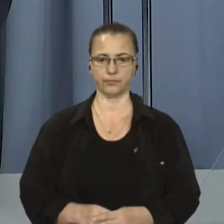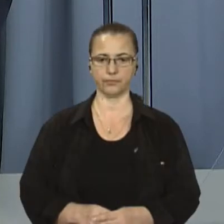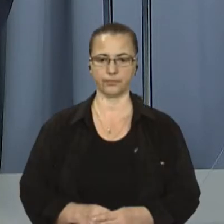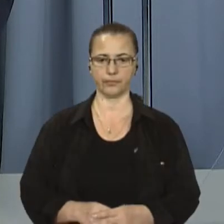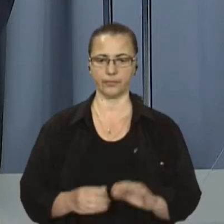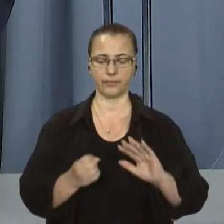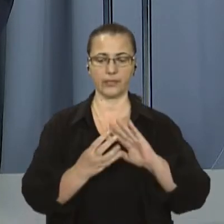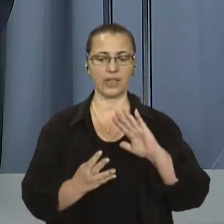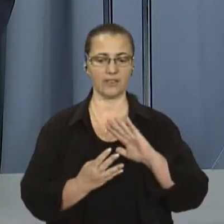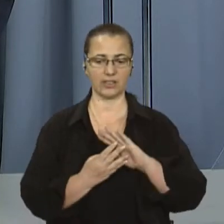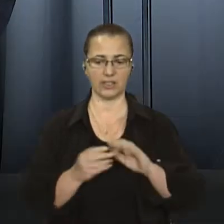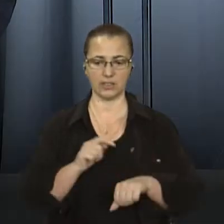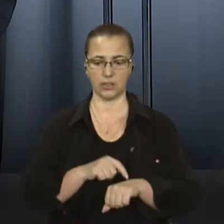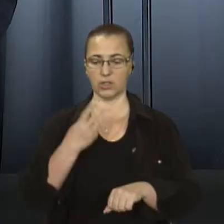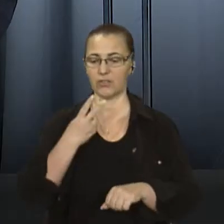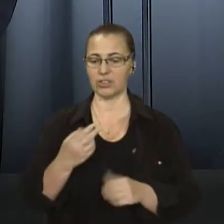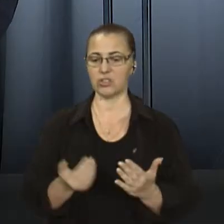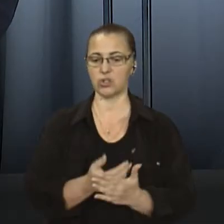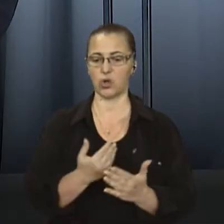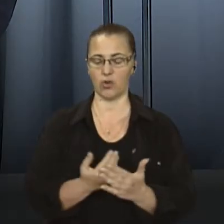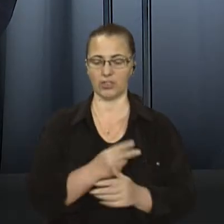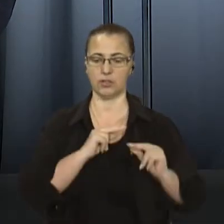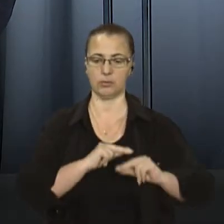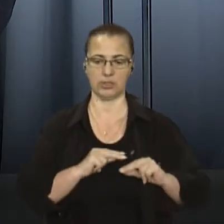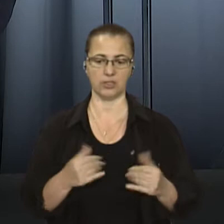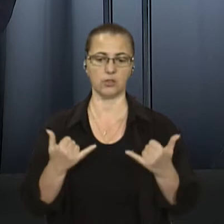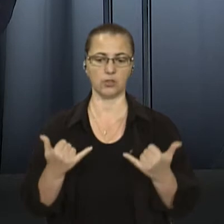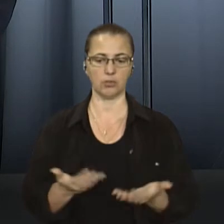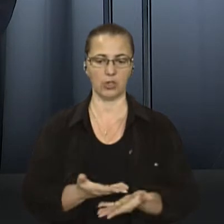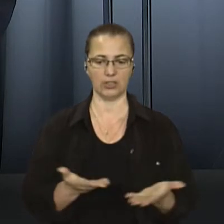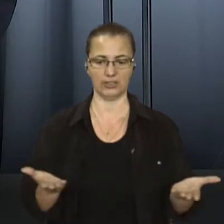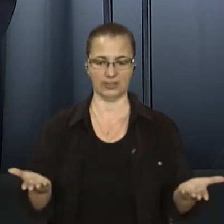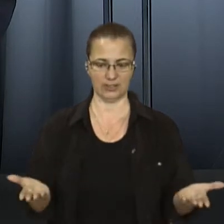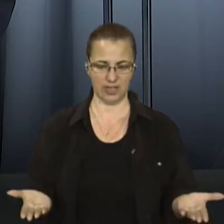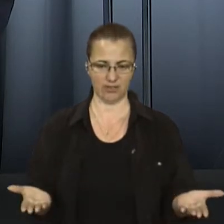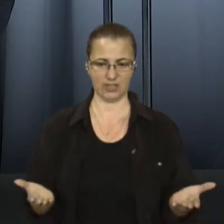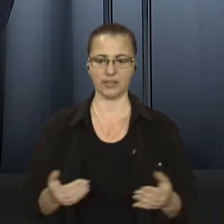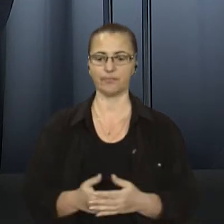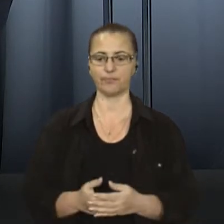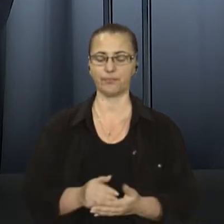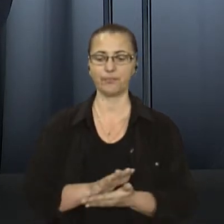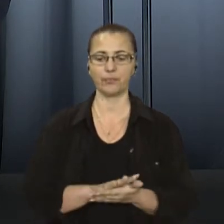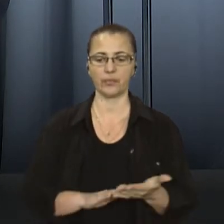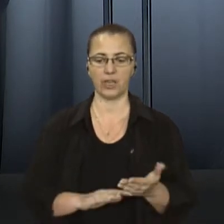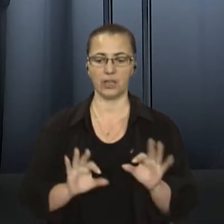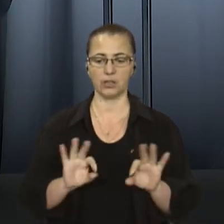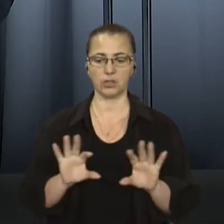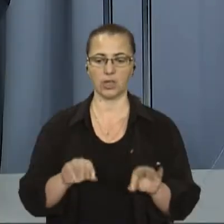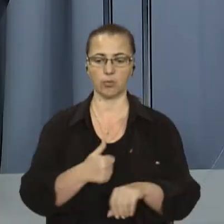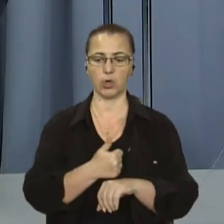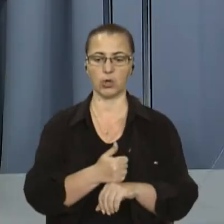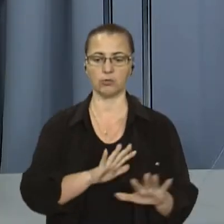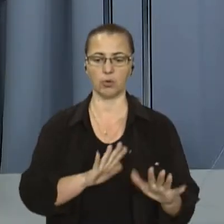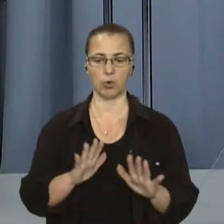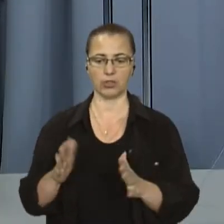Дев'ятнадцята на годиннику. Ви дивитесь новини у студії Ольга Тимуляк, сортопереклад Олени Чернишової. Далі у випуску розкажемо про